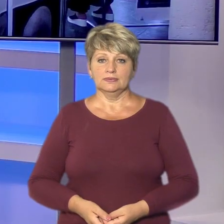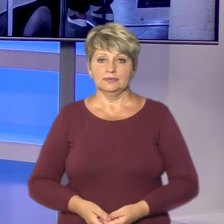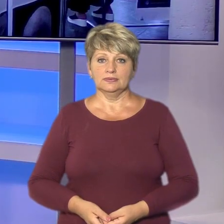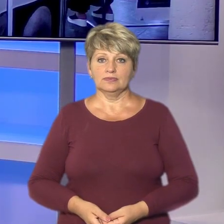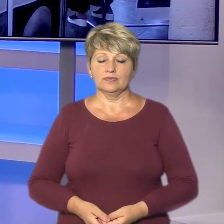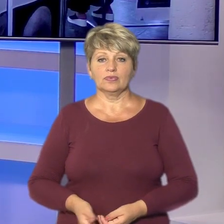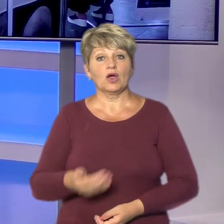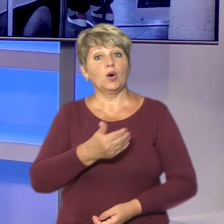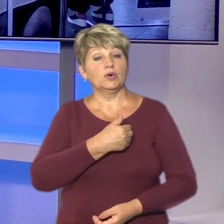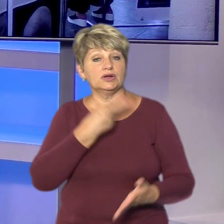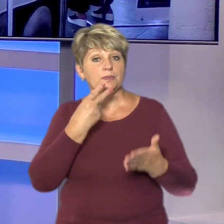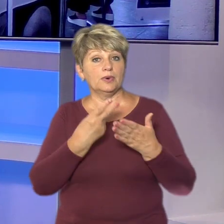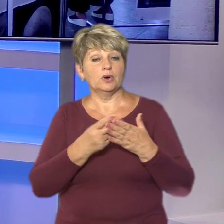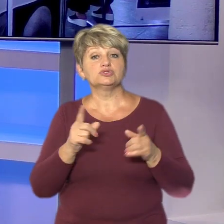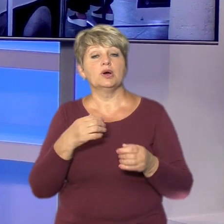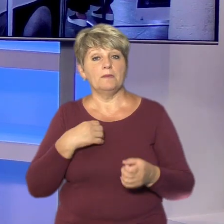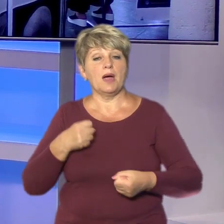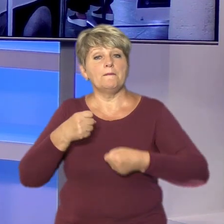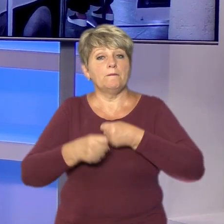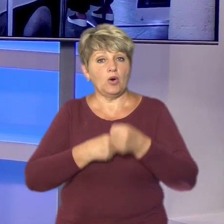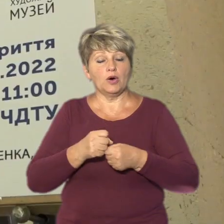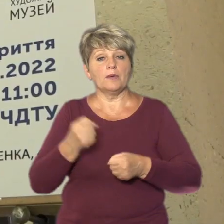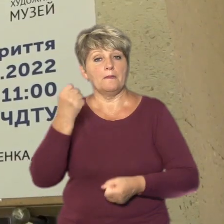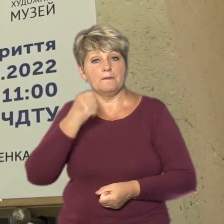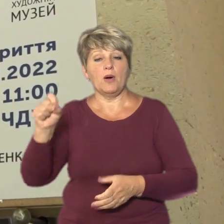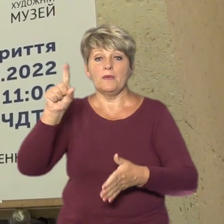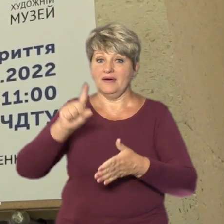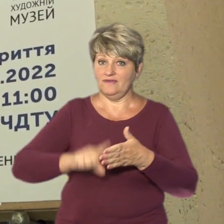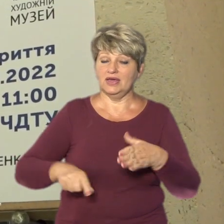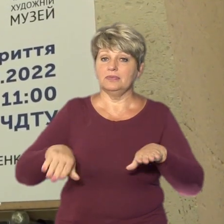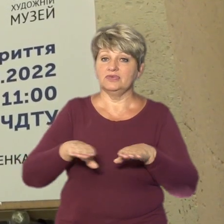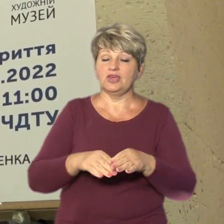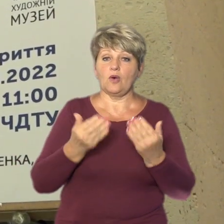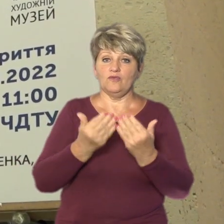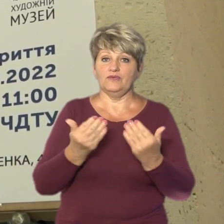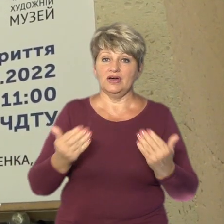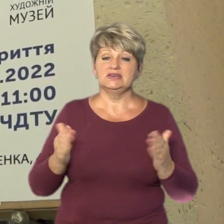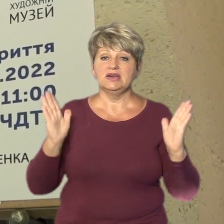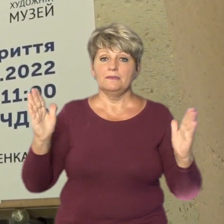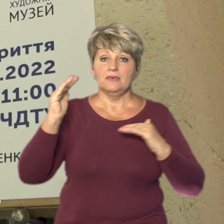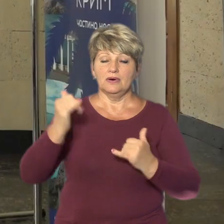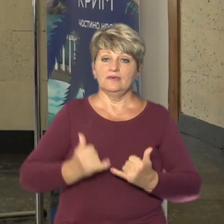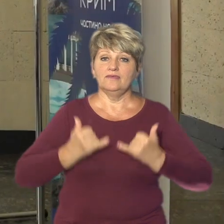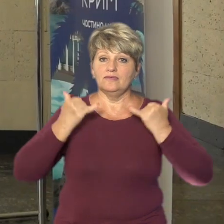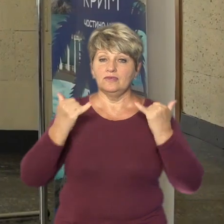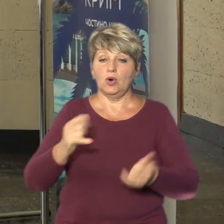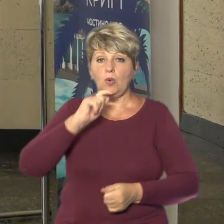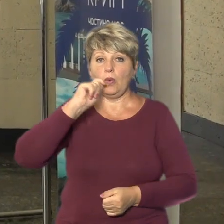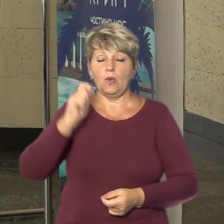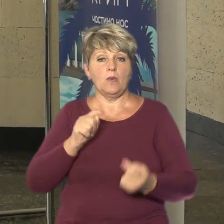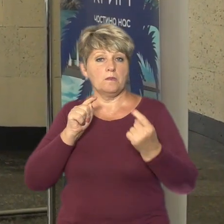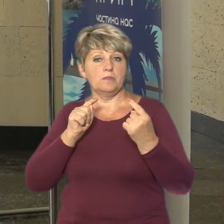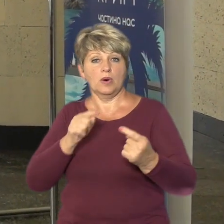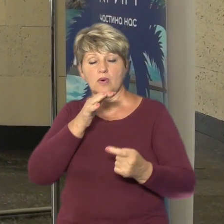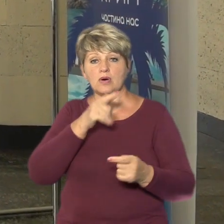Хотіли б казати, що ми боремося, а перемагаємо і віримо. Так, про виставку плакатів, присвячених українському супротиву